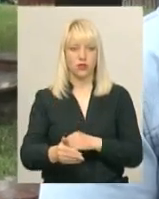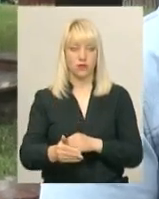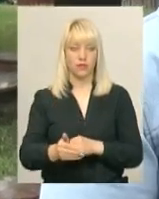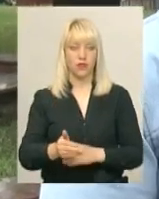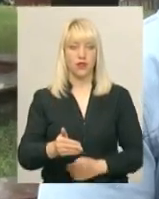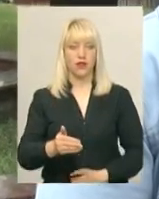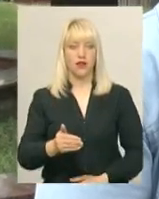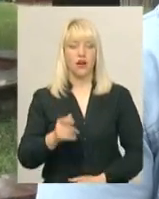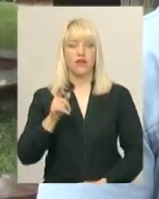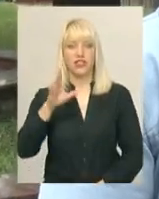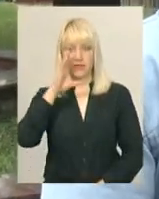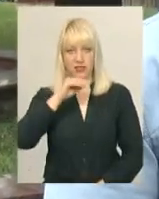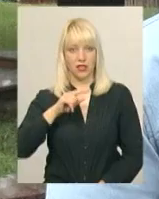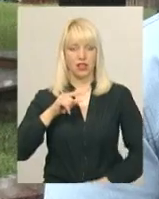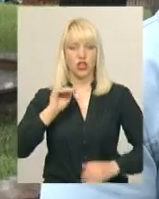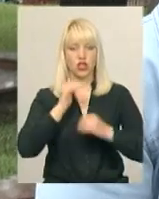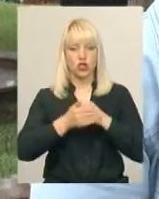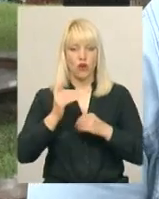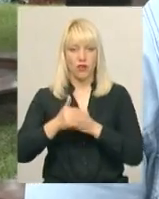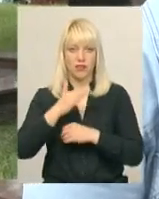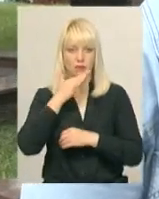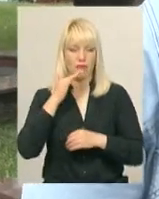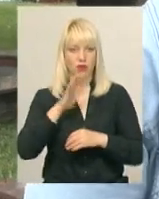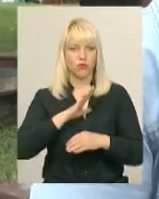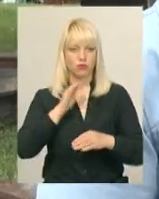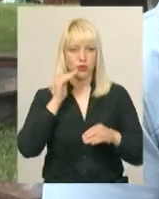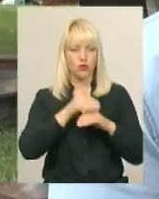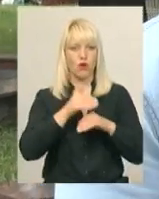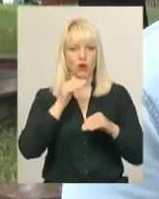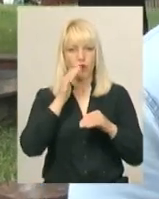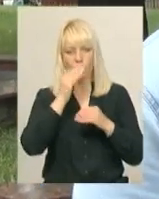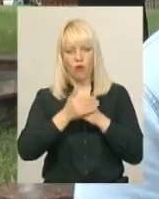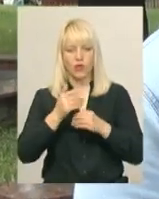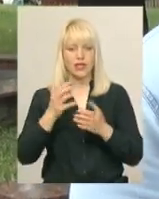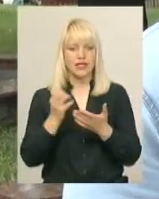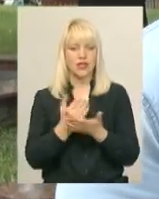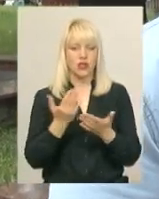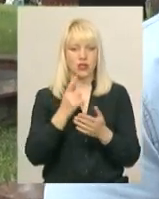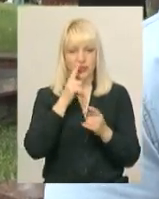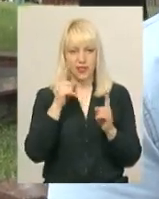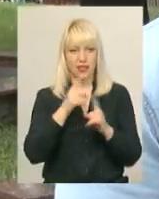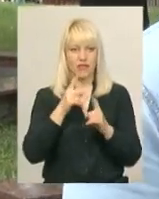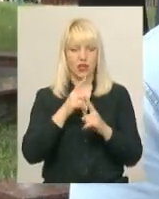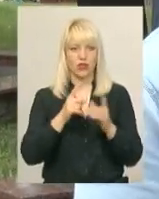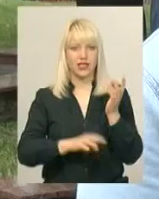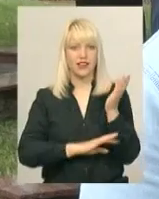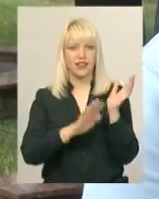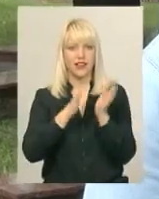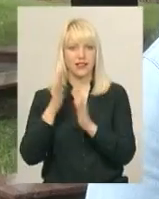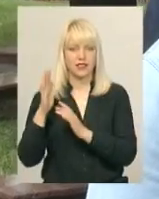вони вже встигли сховатися, вони дуже багато переховувалися, знаходили невеликі якісь ліси,